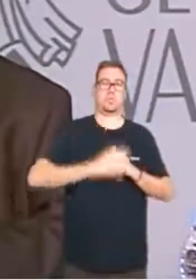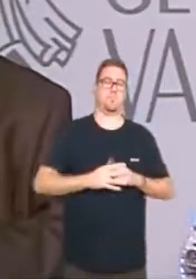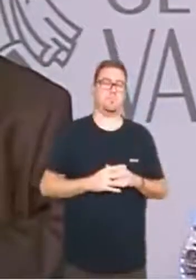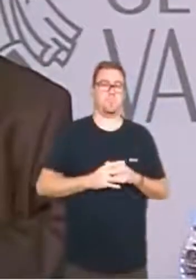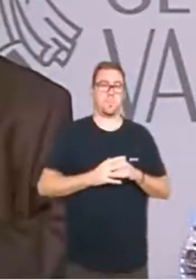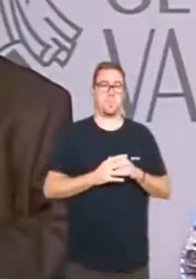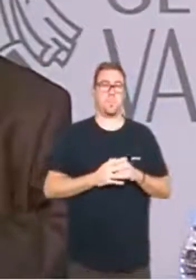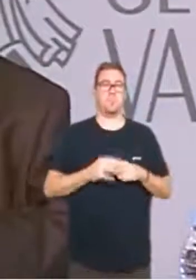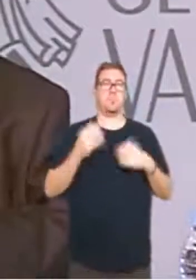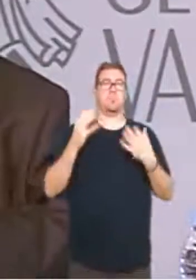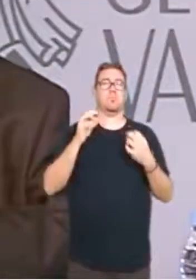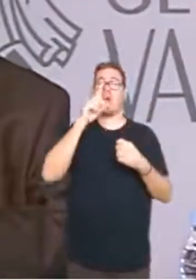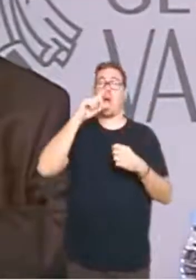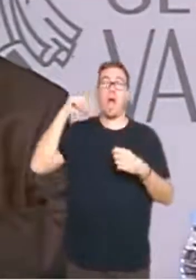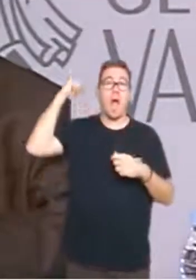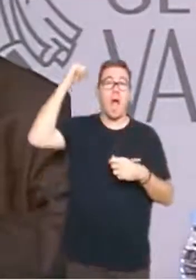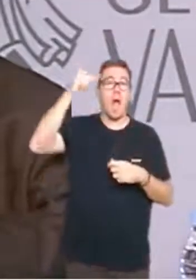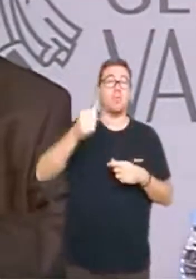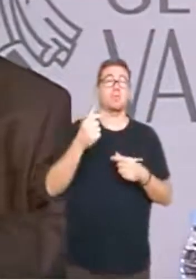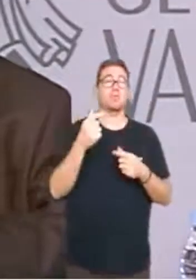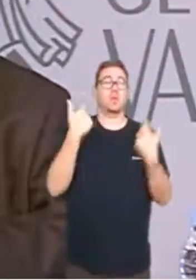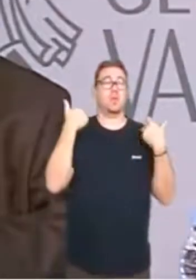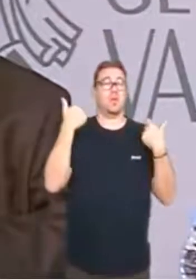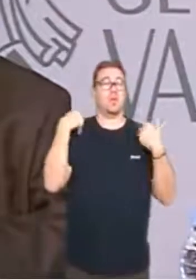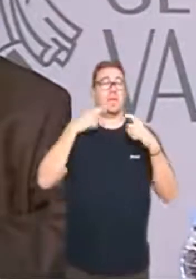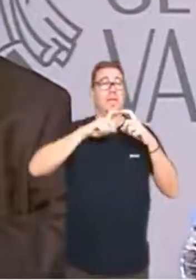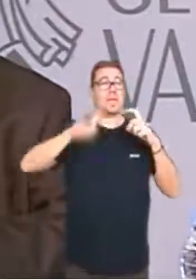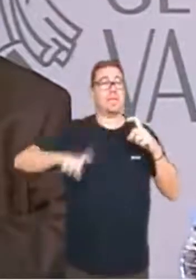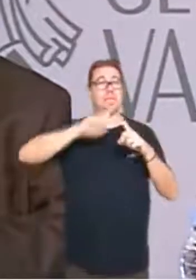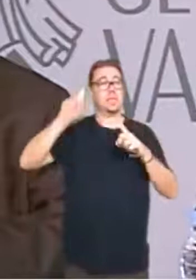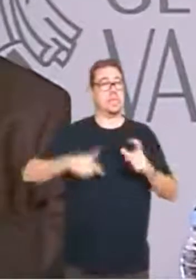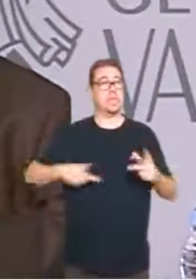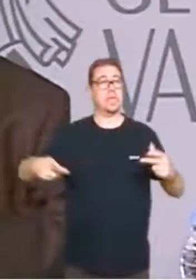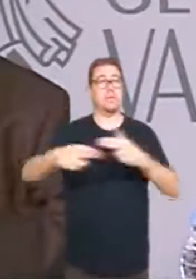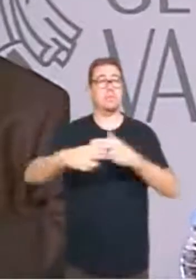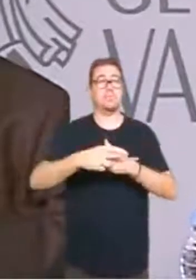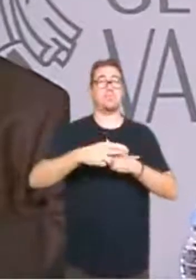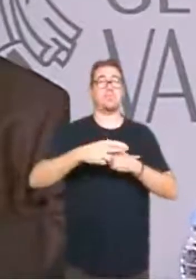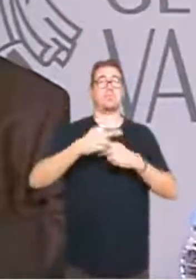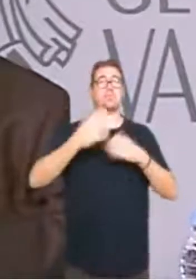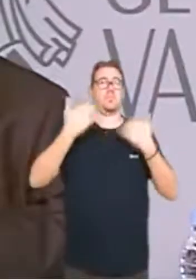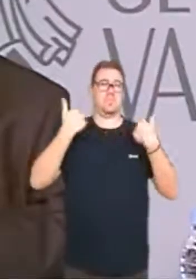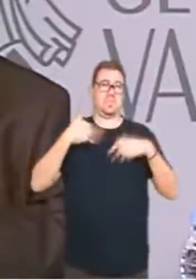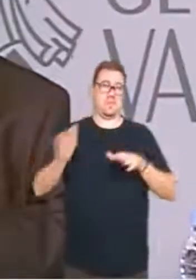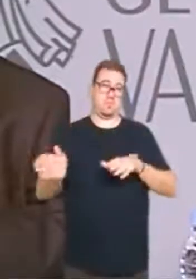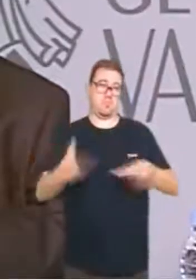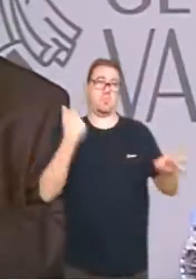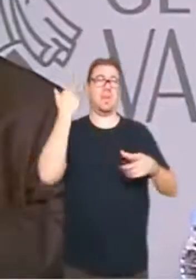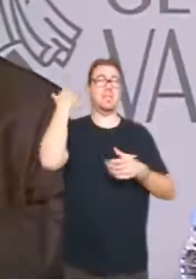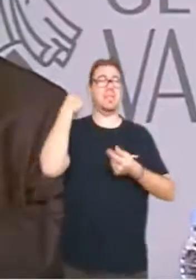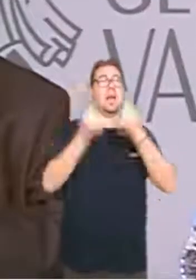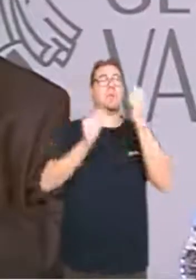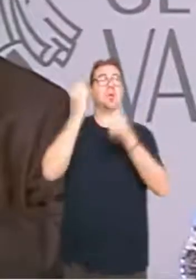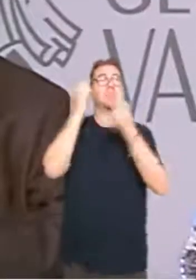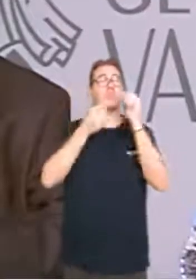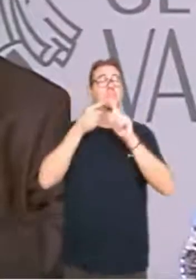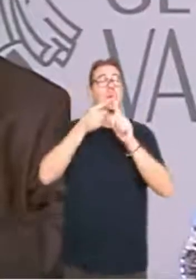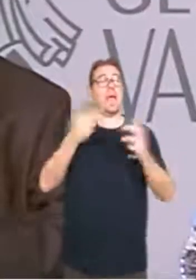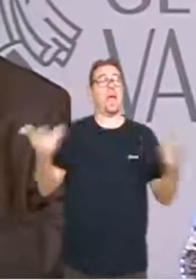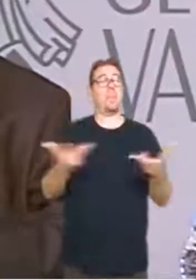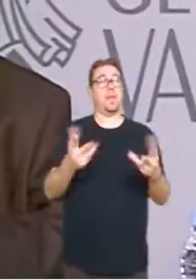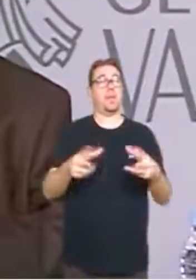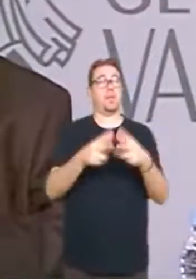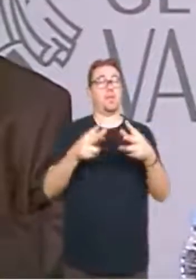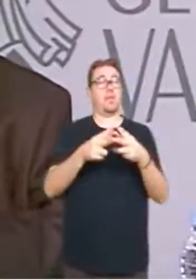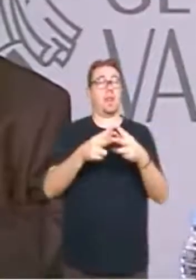Després de anys de patir les conseqüències de la crisi i les retallades, després de passar d'un pressupost que tenia l'emergència social,